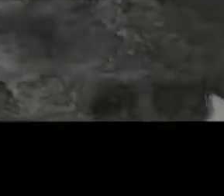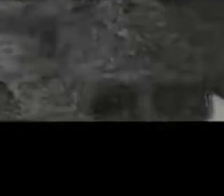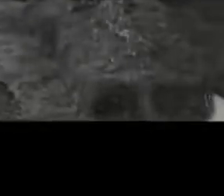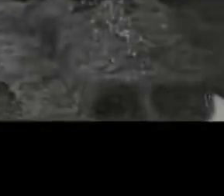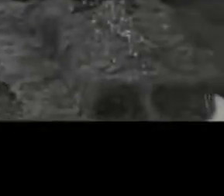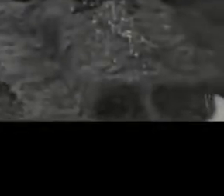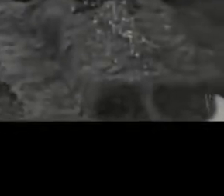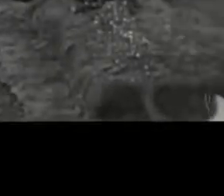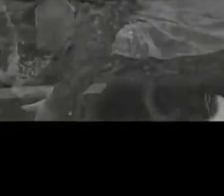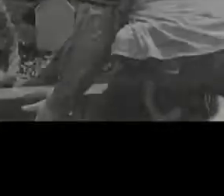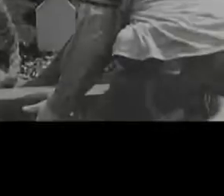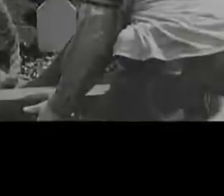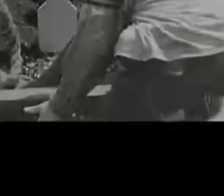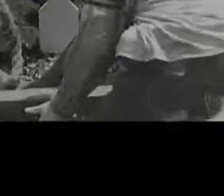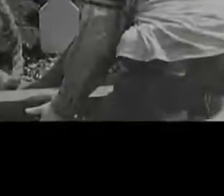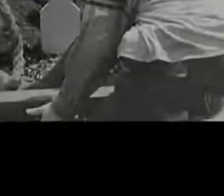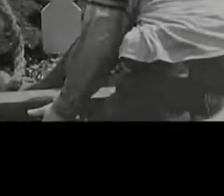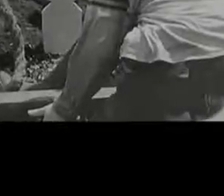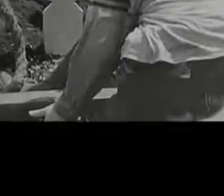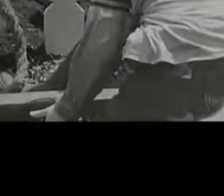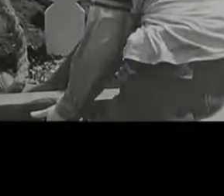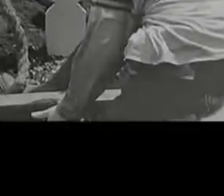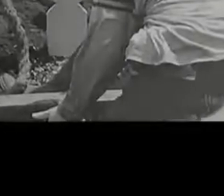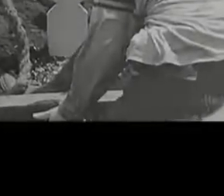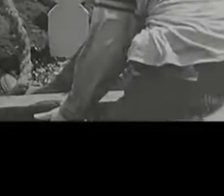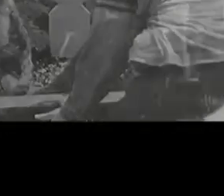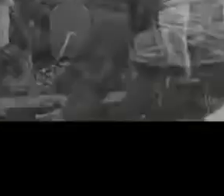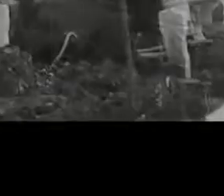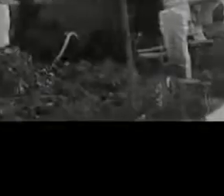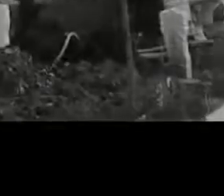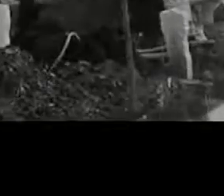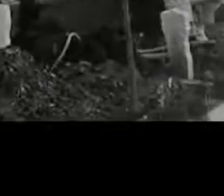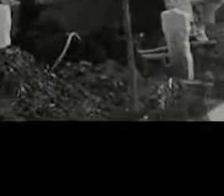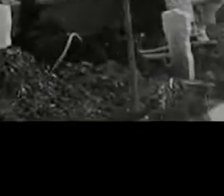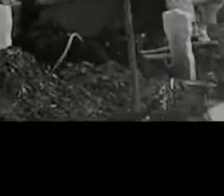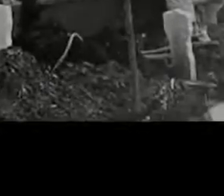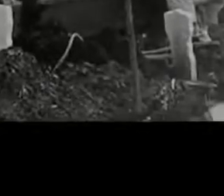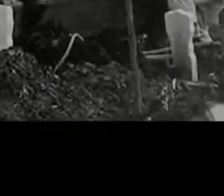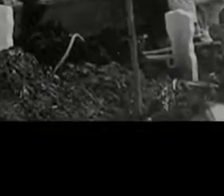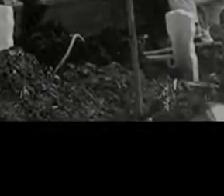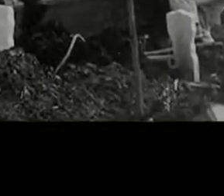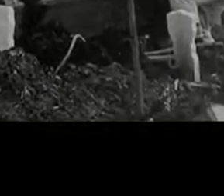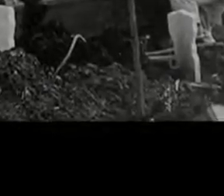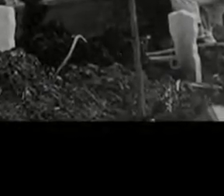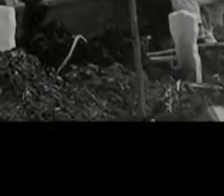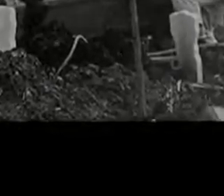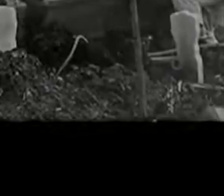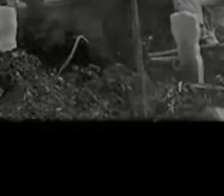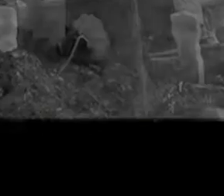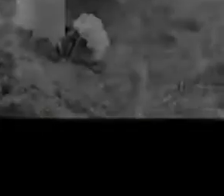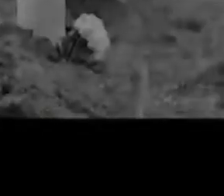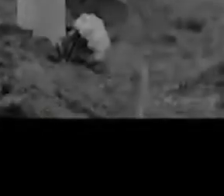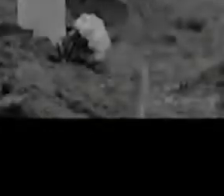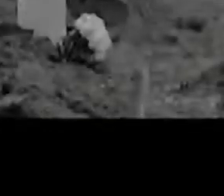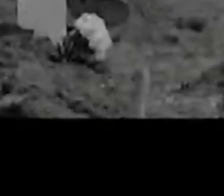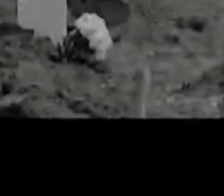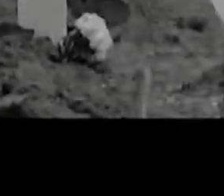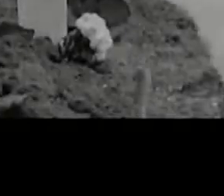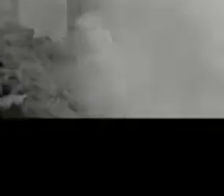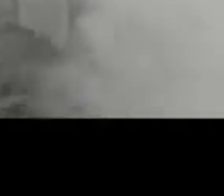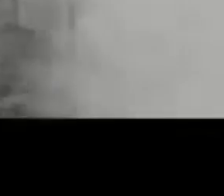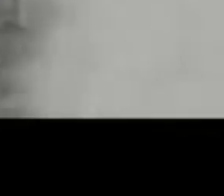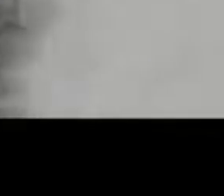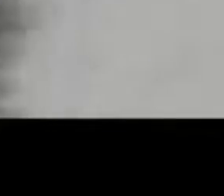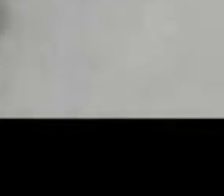Dalam lombang bernama, kematian, pandemi akan pergi